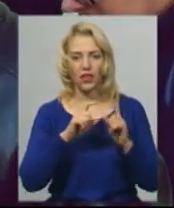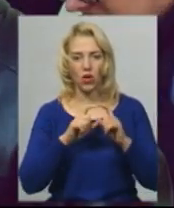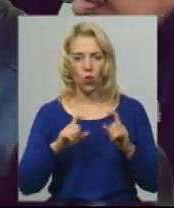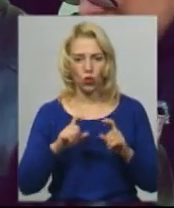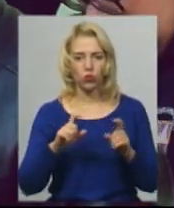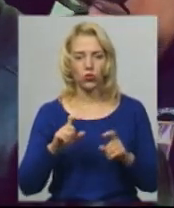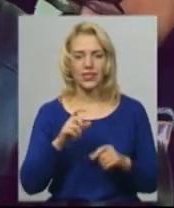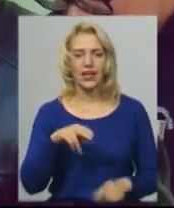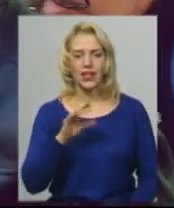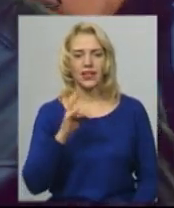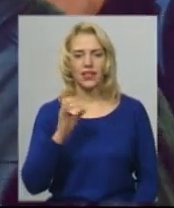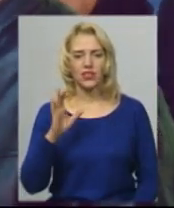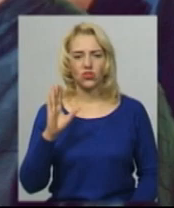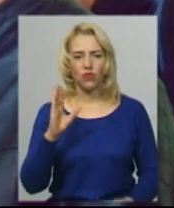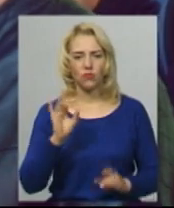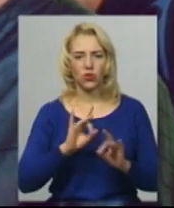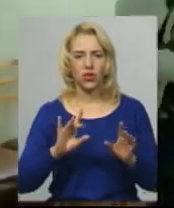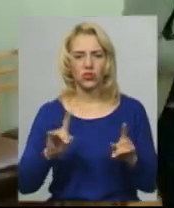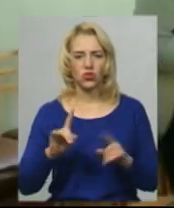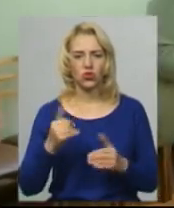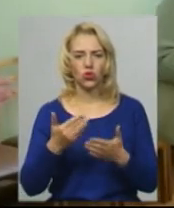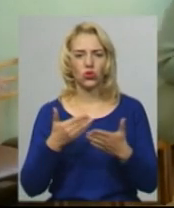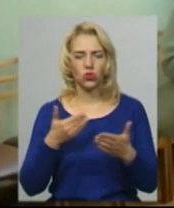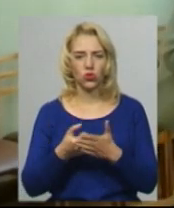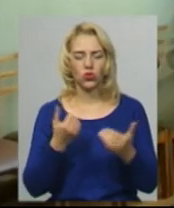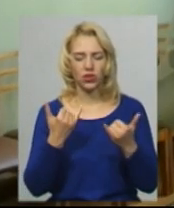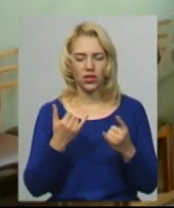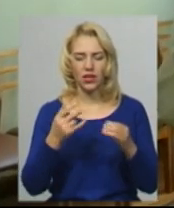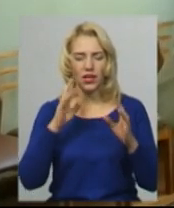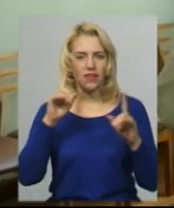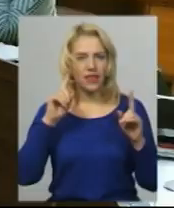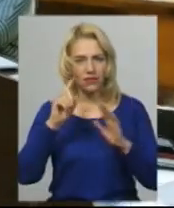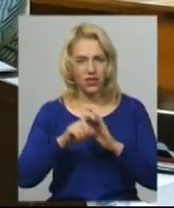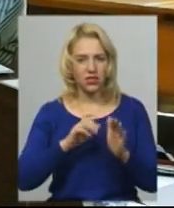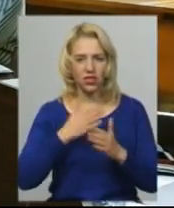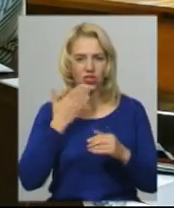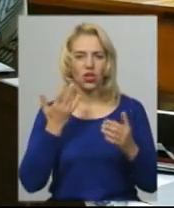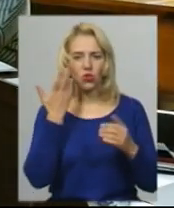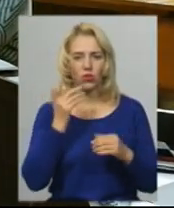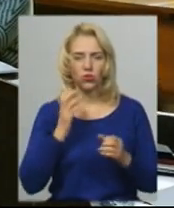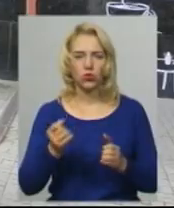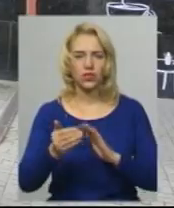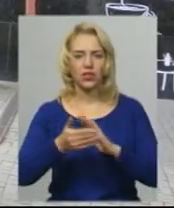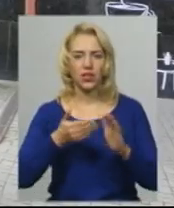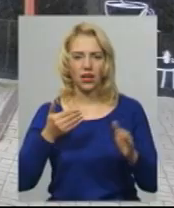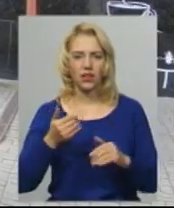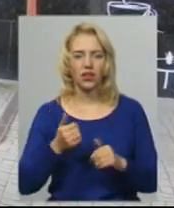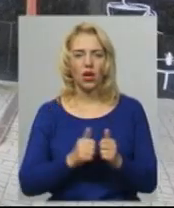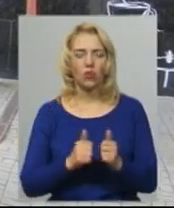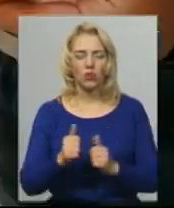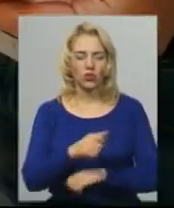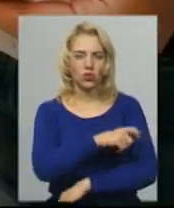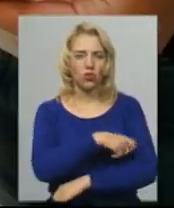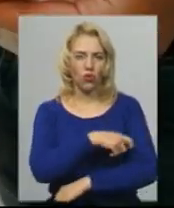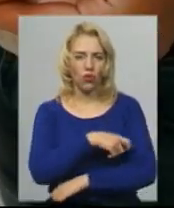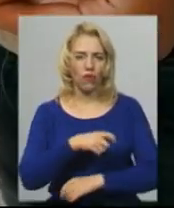області Єгор Денісов пояснює, що до нині в обласній раді не визначилися, коли саме скликатимуть позачергову сесію. Сьогодні ми отримали тільки лист